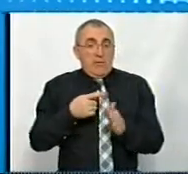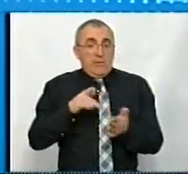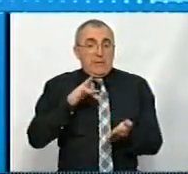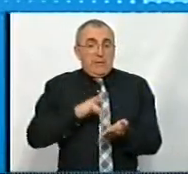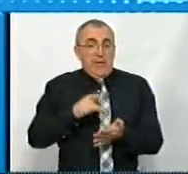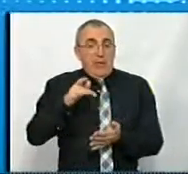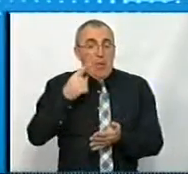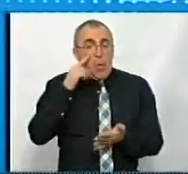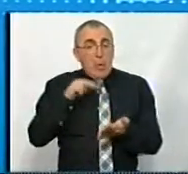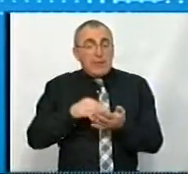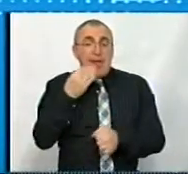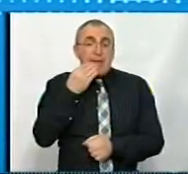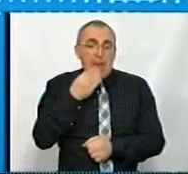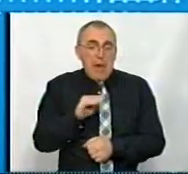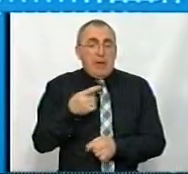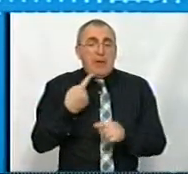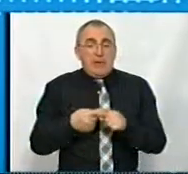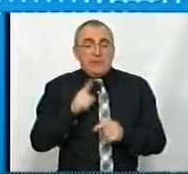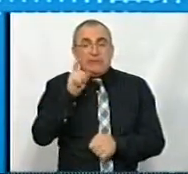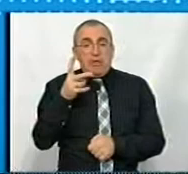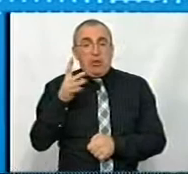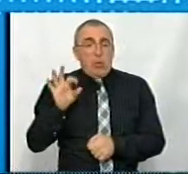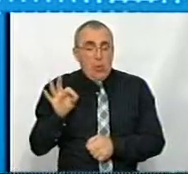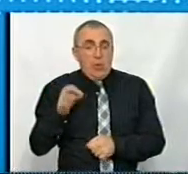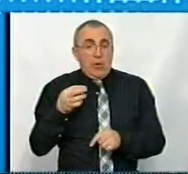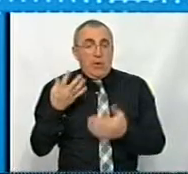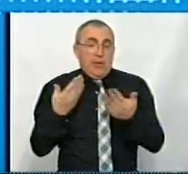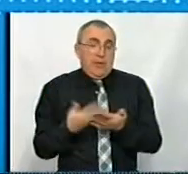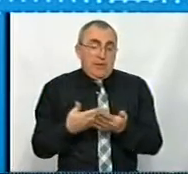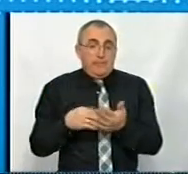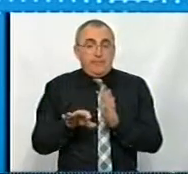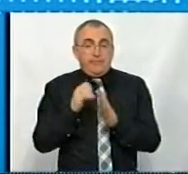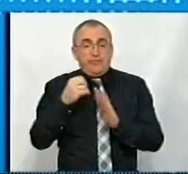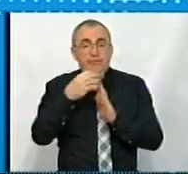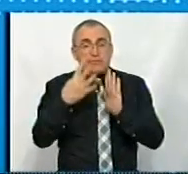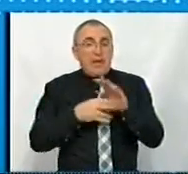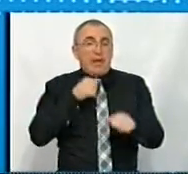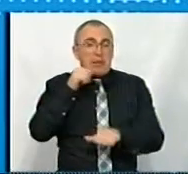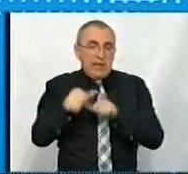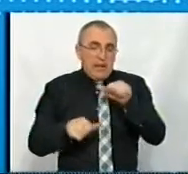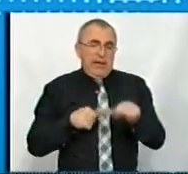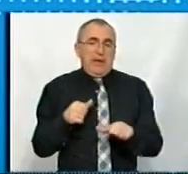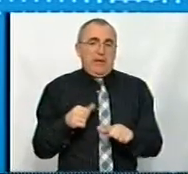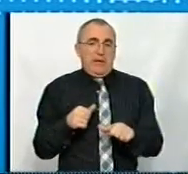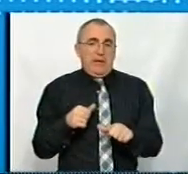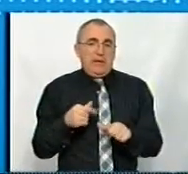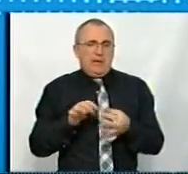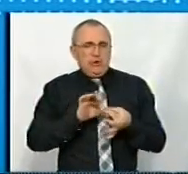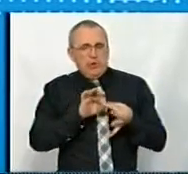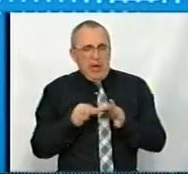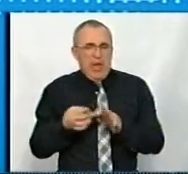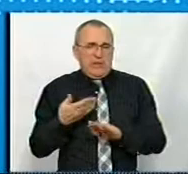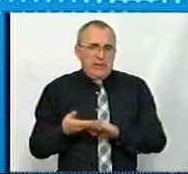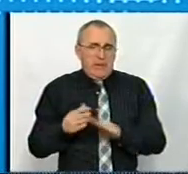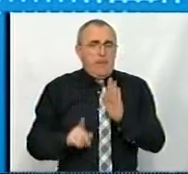оцінювання якості, це ЗНО. І, наприклад, ми беремо 19-й рік, іноді доволі складний, тому що